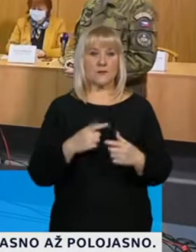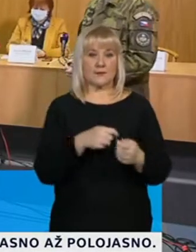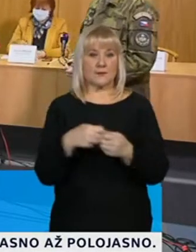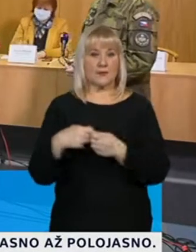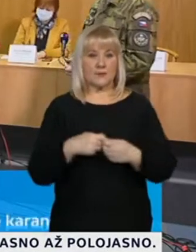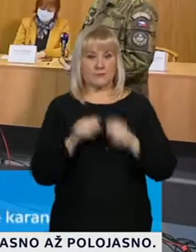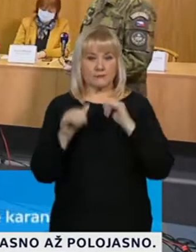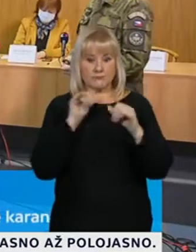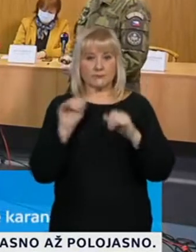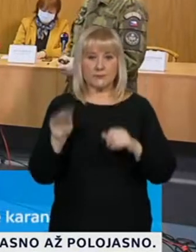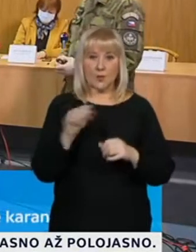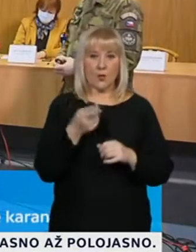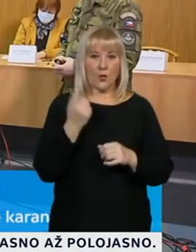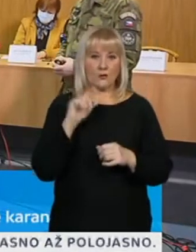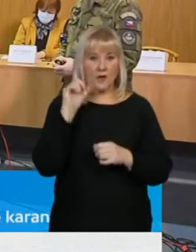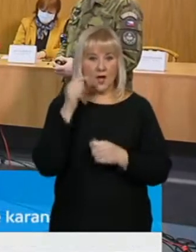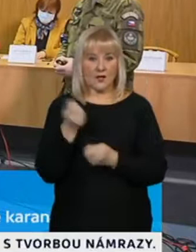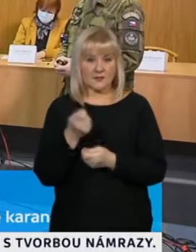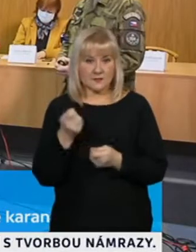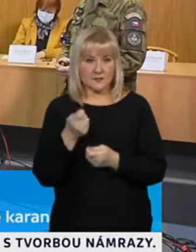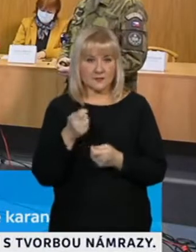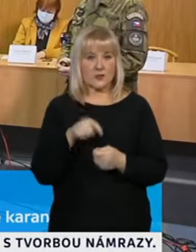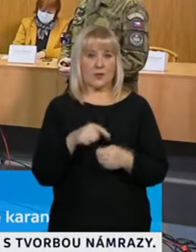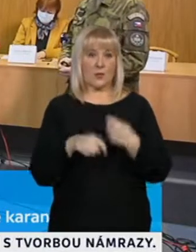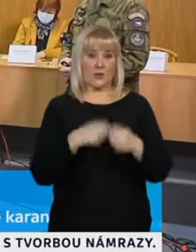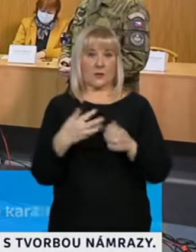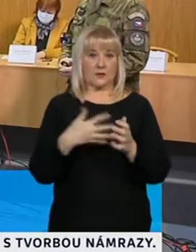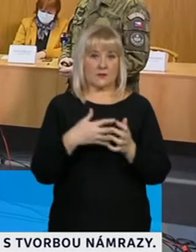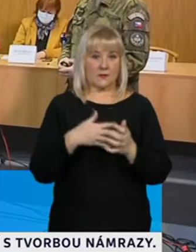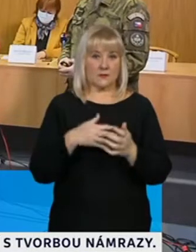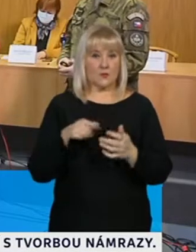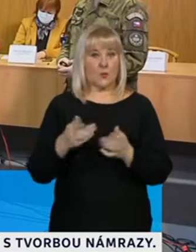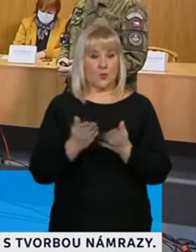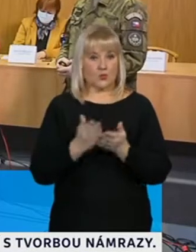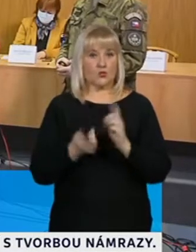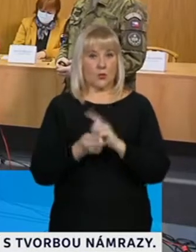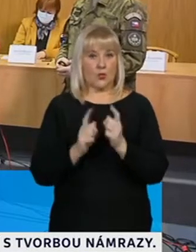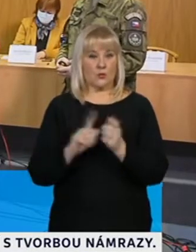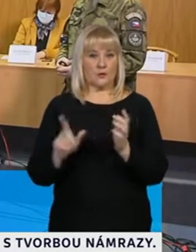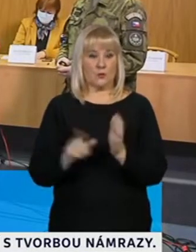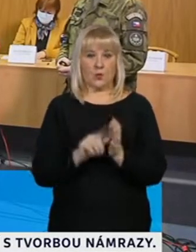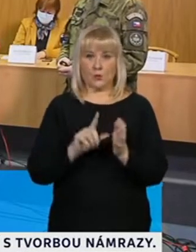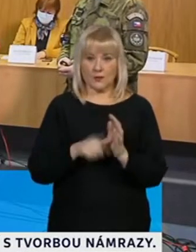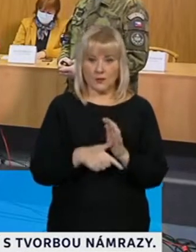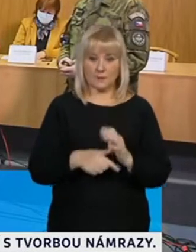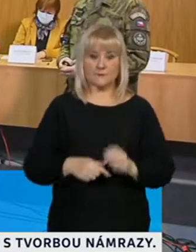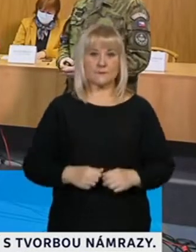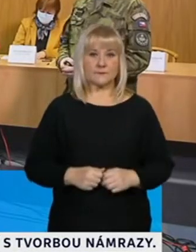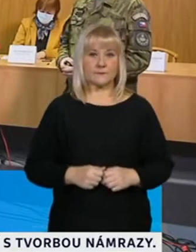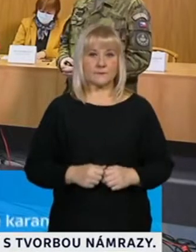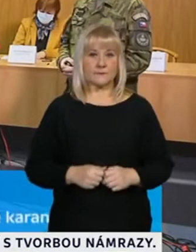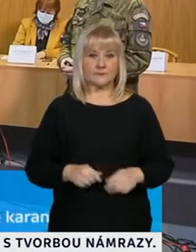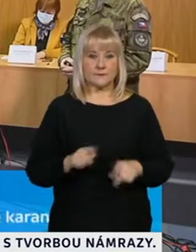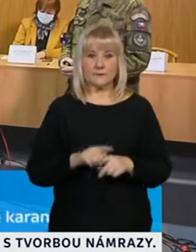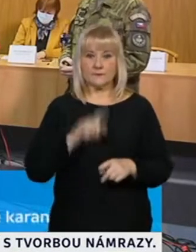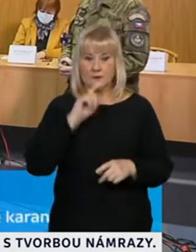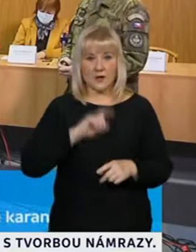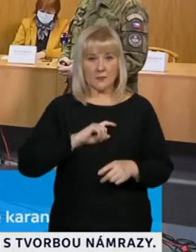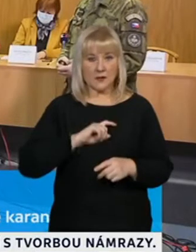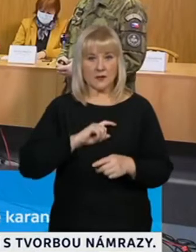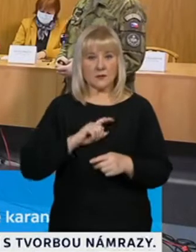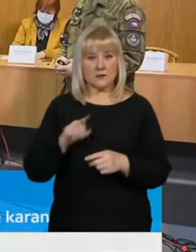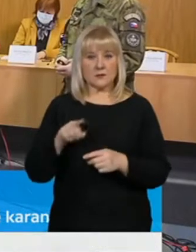sboru, tak jak bylo odsoučeněno z kraji. Tady bych podatnul, armání týdy budou nadále působit